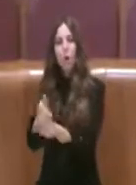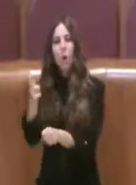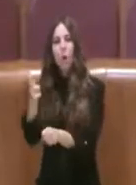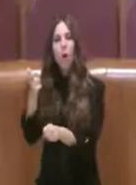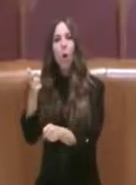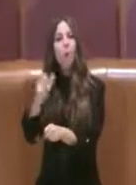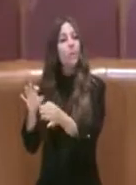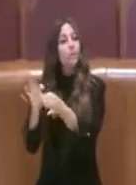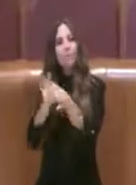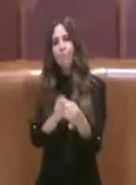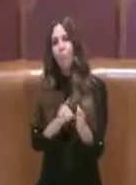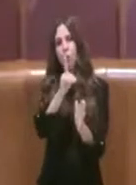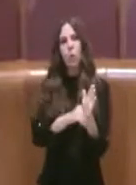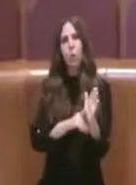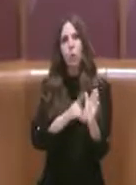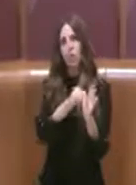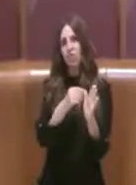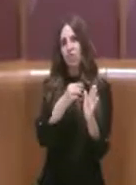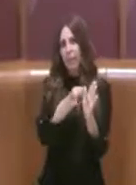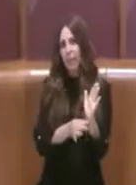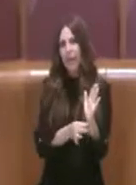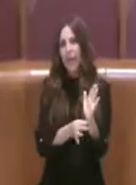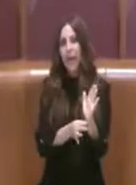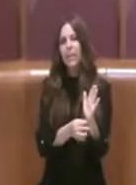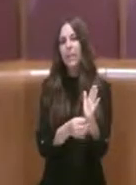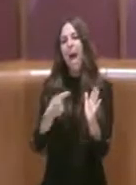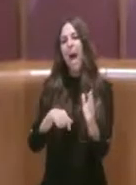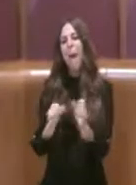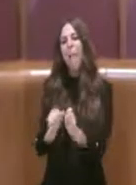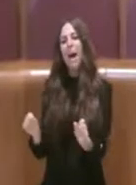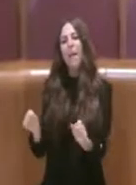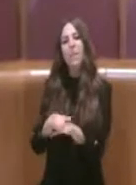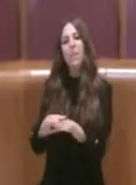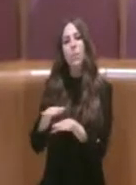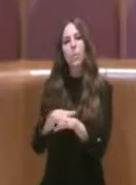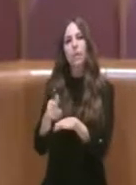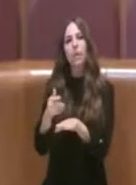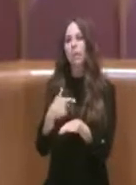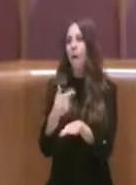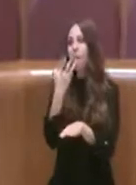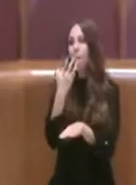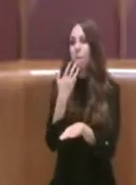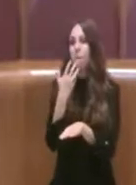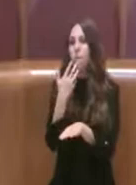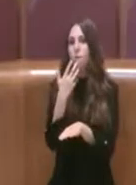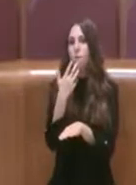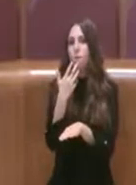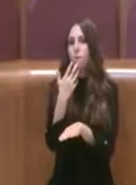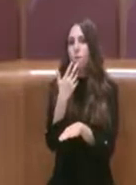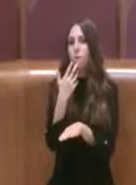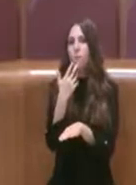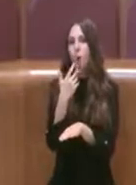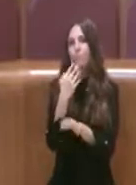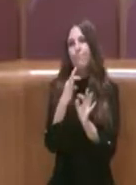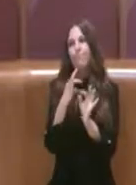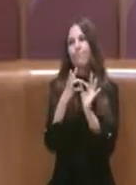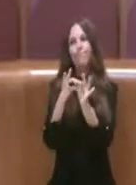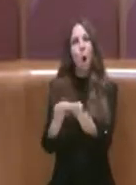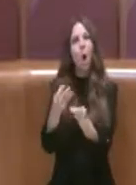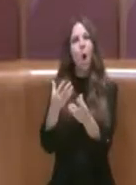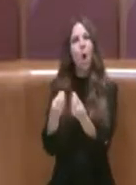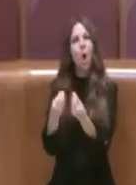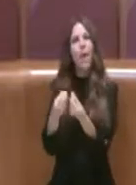e si basavano su delle consuetudini. Ma mi volevo legare alle parole del collega De Priamo che comunque